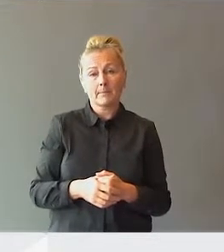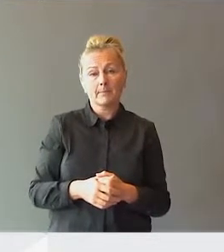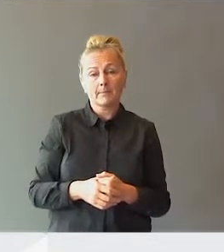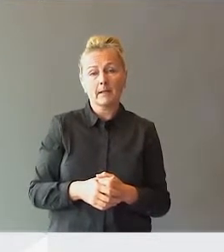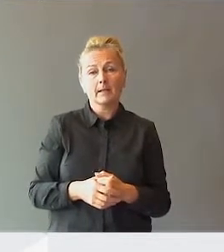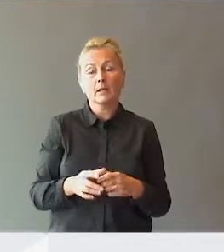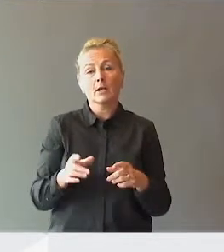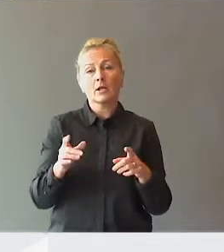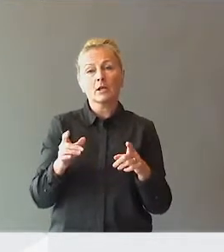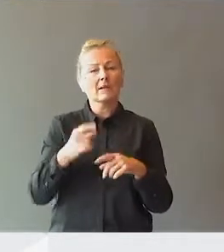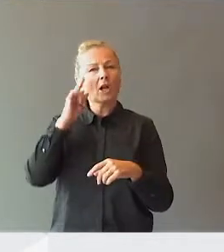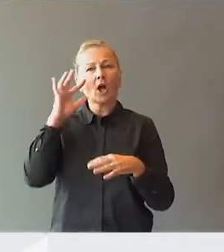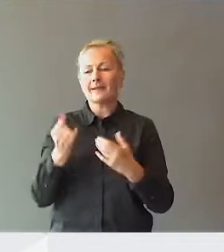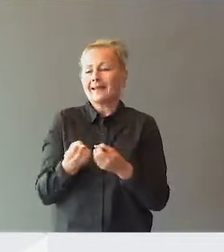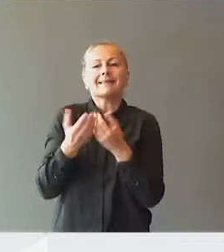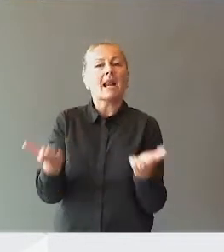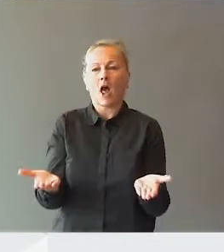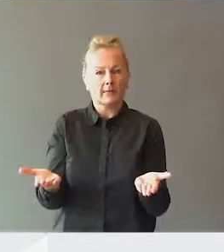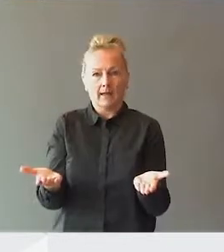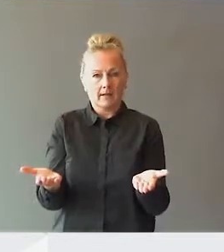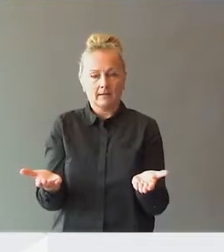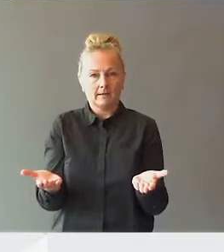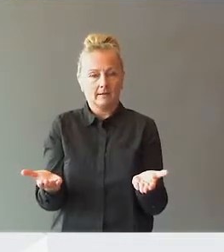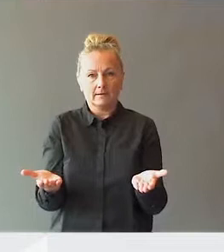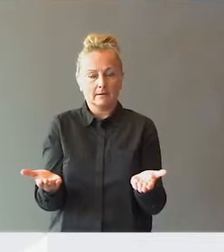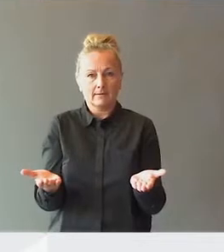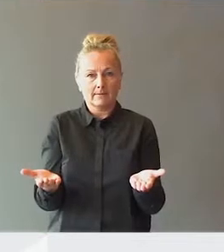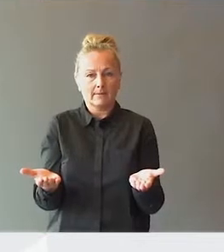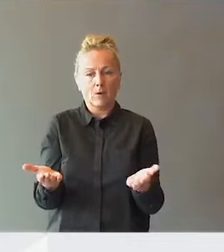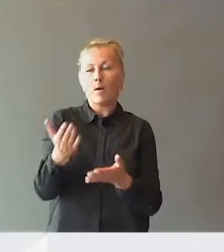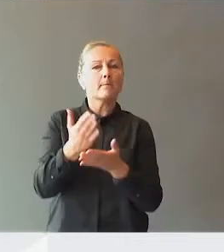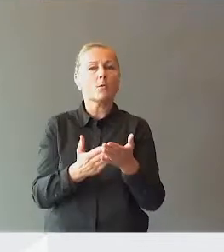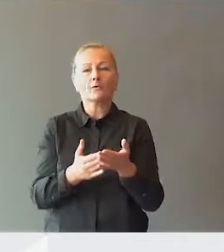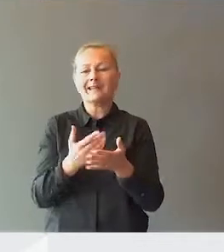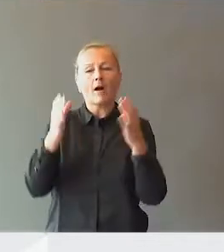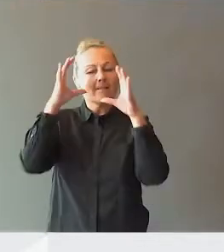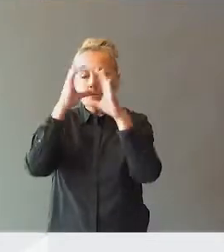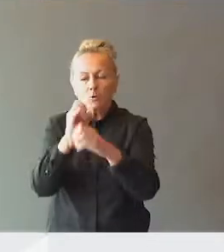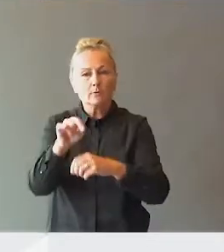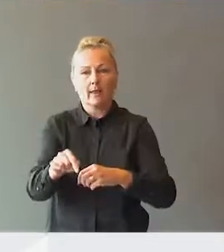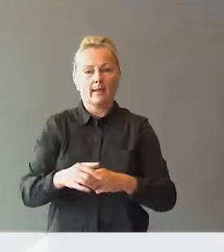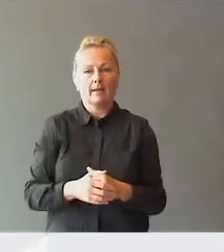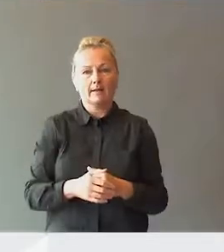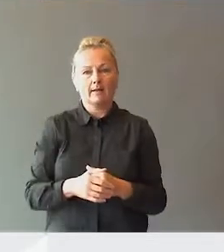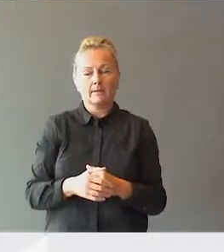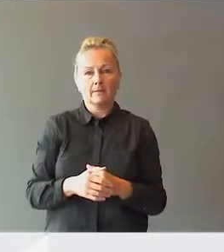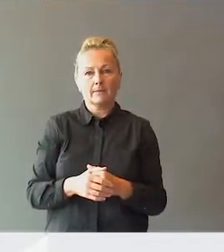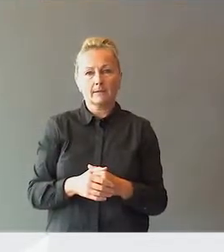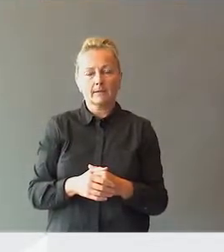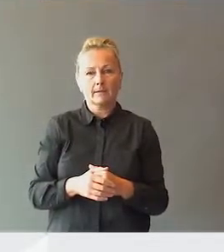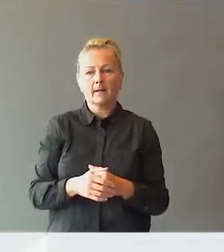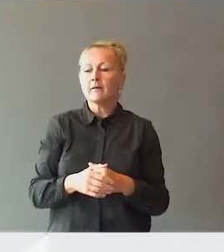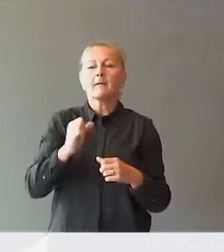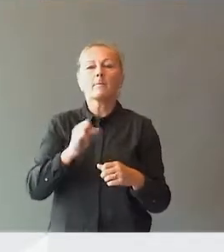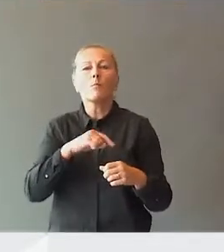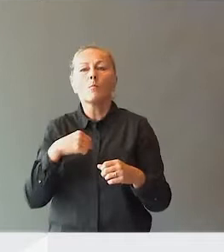slik at vi kan ikke tillate oss å på en måte ikke ha fokus på det her. Vi må til